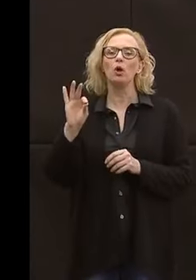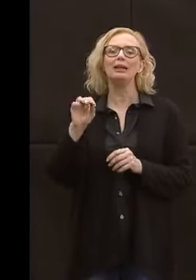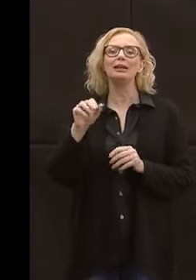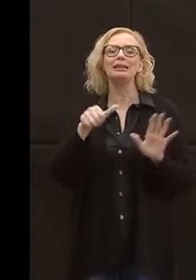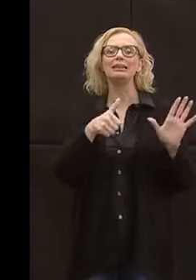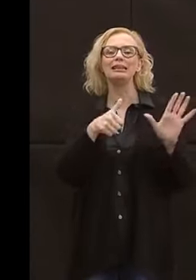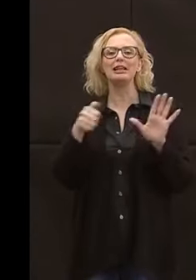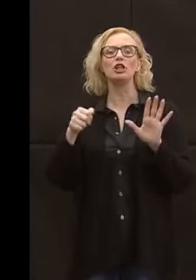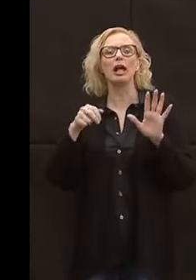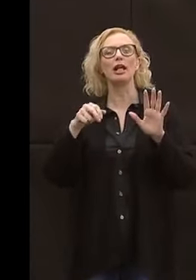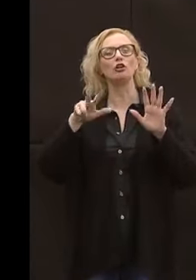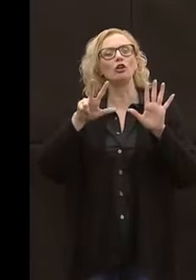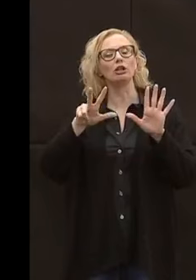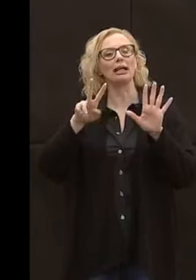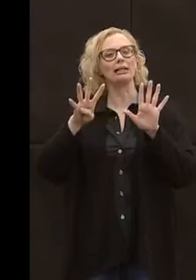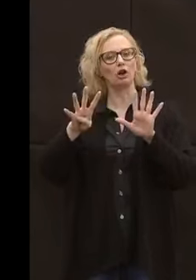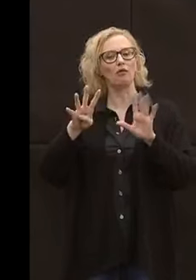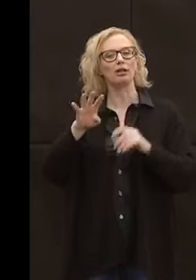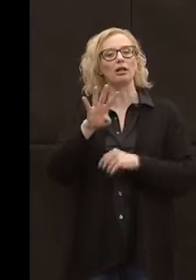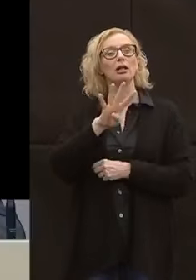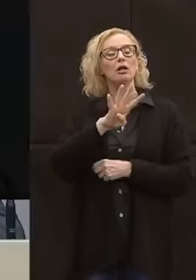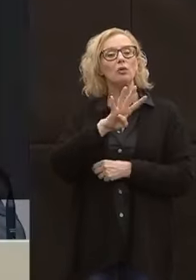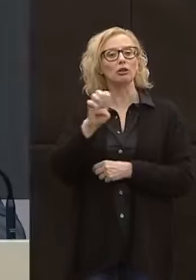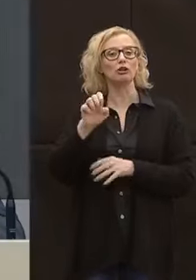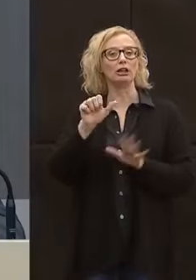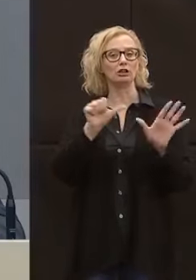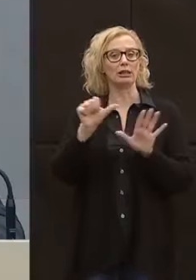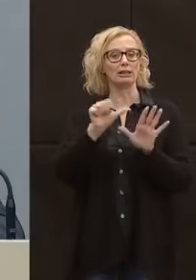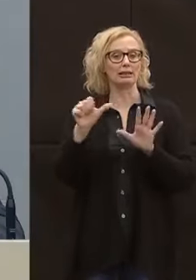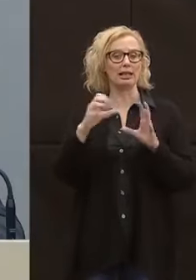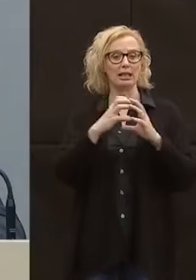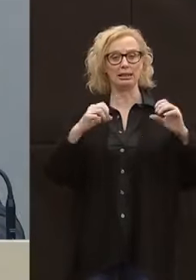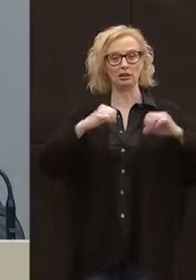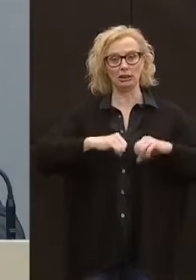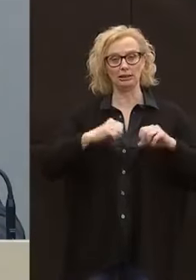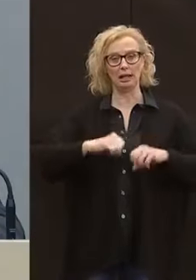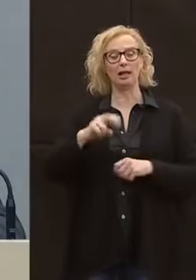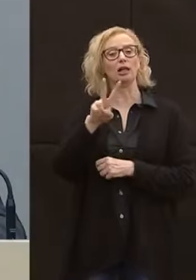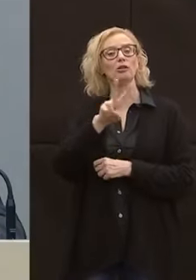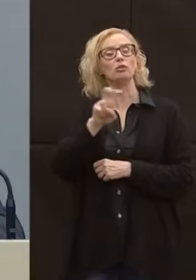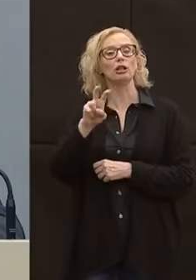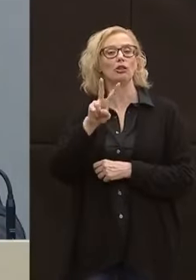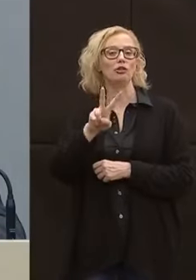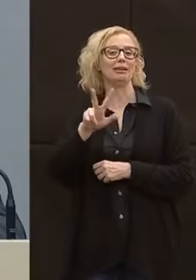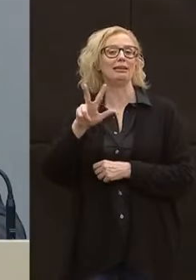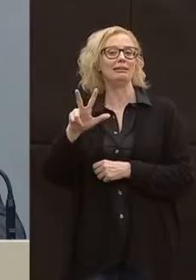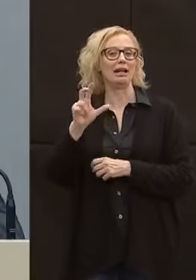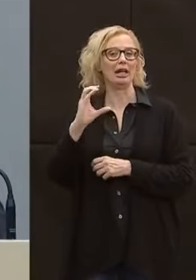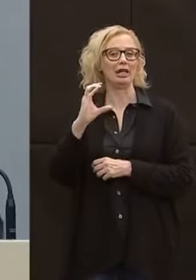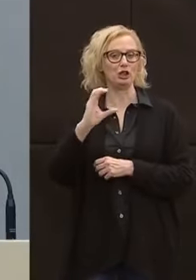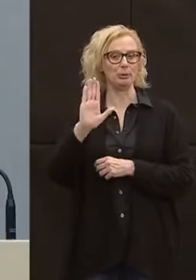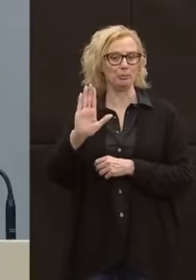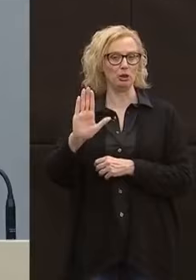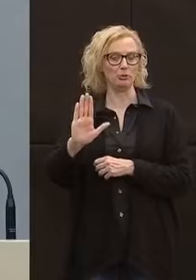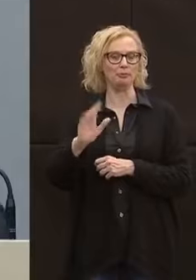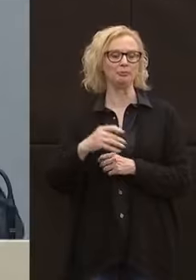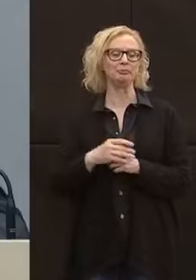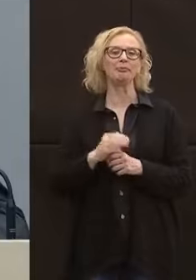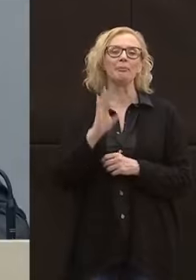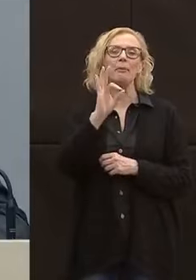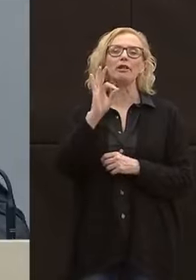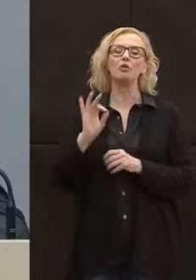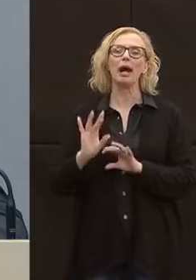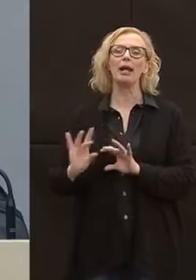689, 466 dall'azienda sanitaria, 223 dal Cibio. La percentuale di